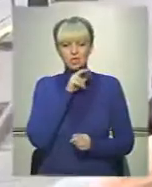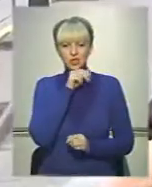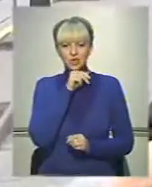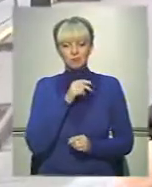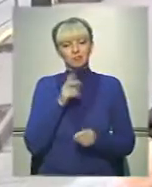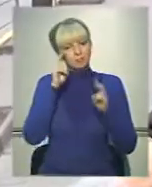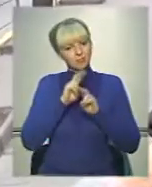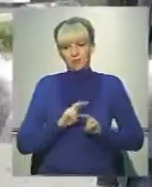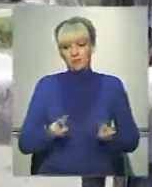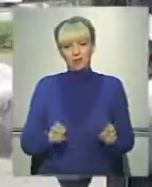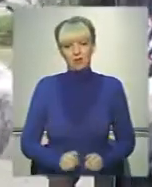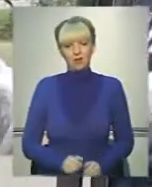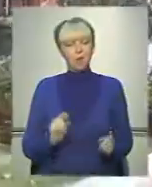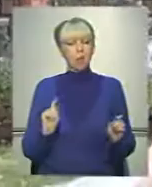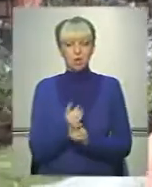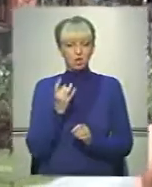«Ні».